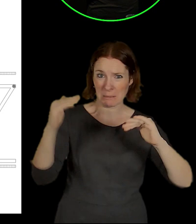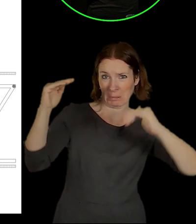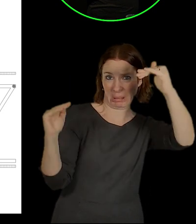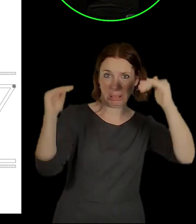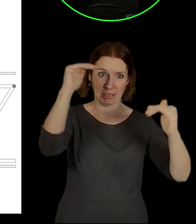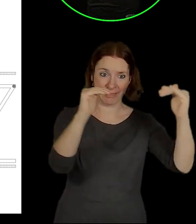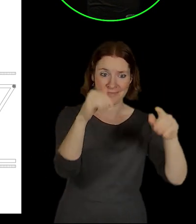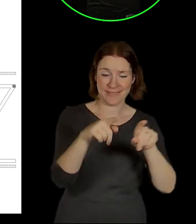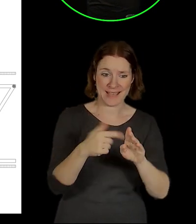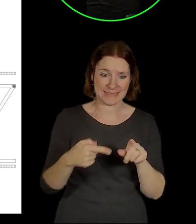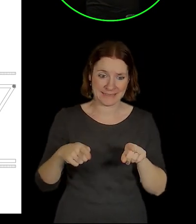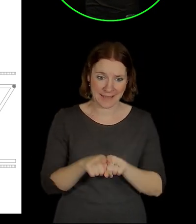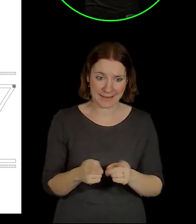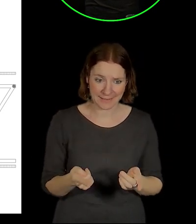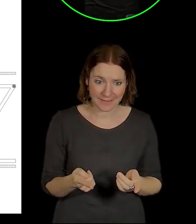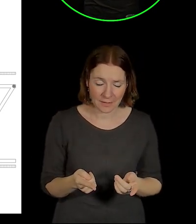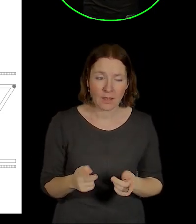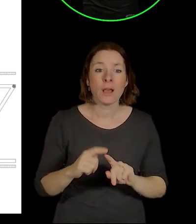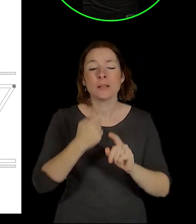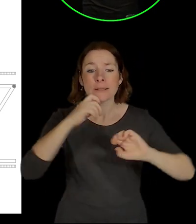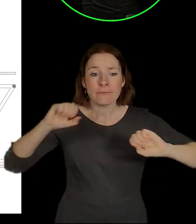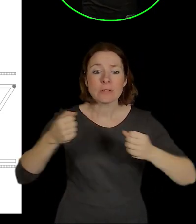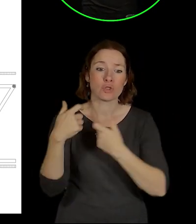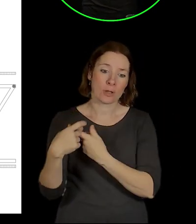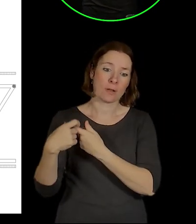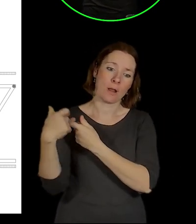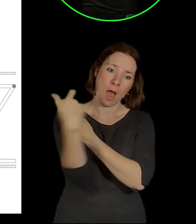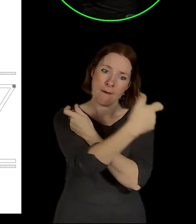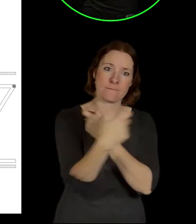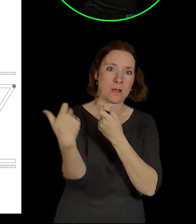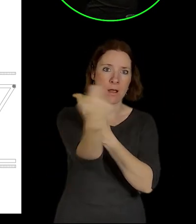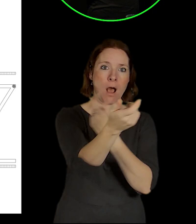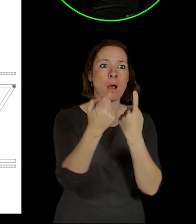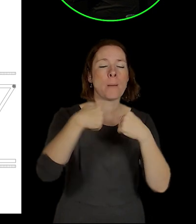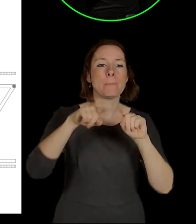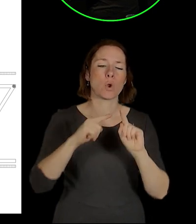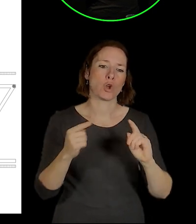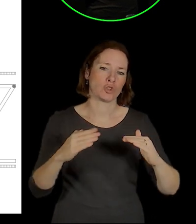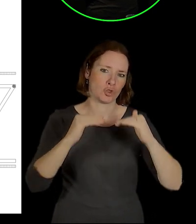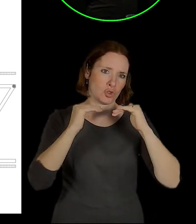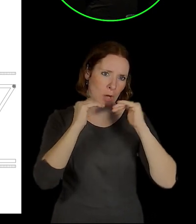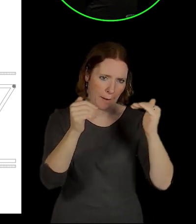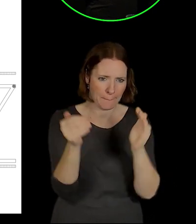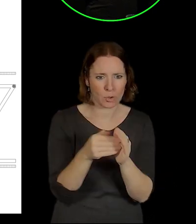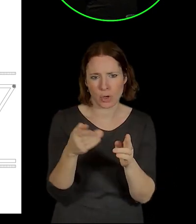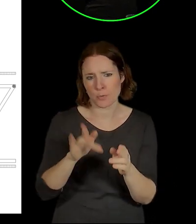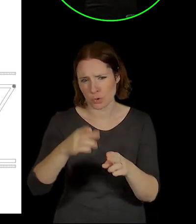nádražní ulici, nebylo možný tam mít vlastně lávky, ze kterých by se ta střecha dala ošetřovat a obsluhovat ze spora.